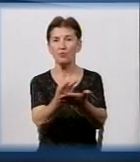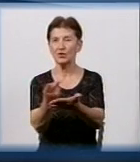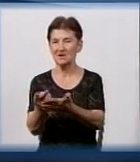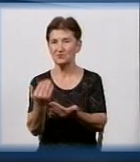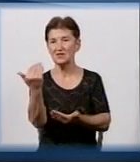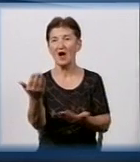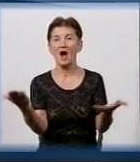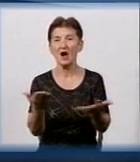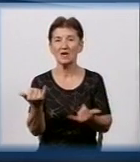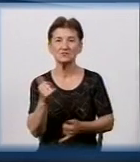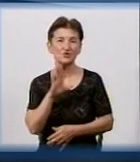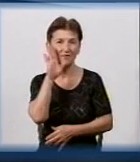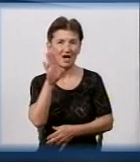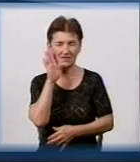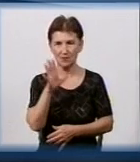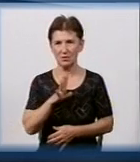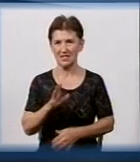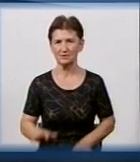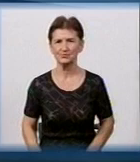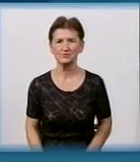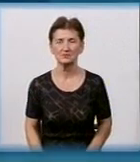буквально сьогодні вранці, і потім до розмови.